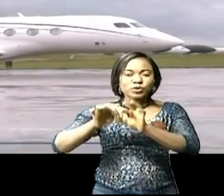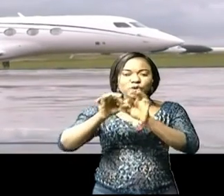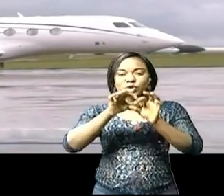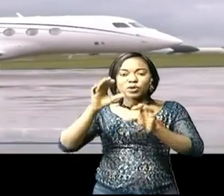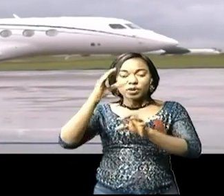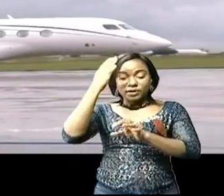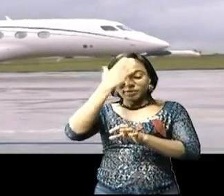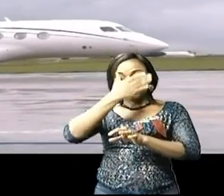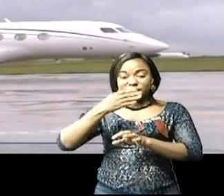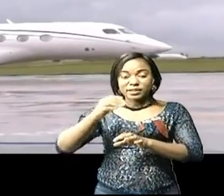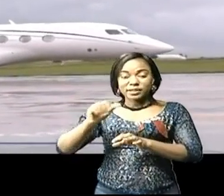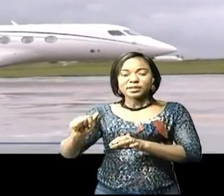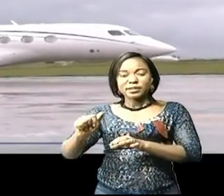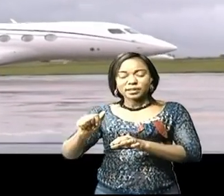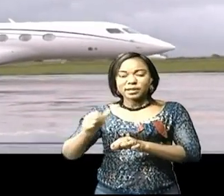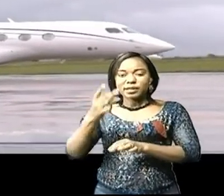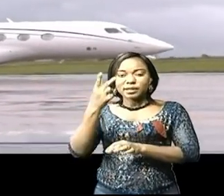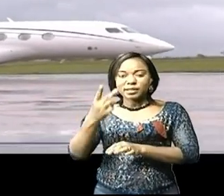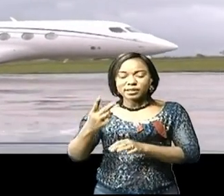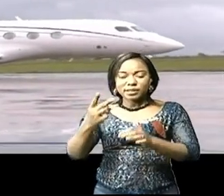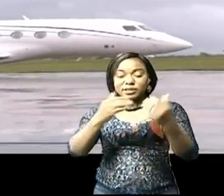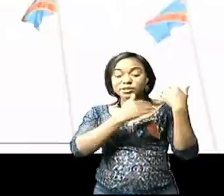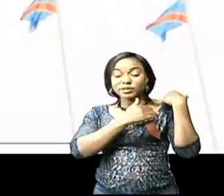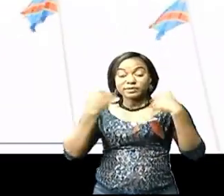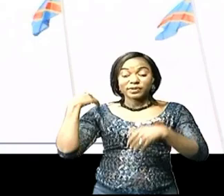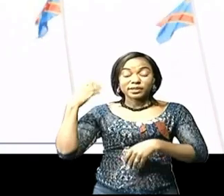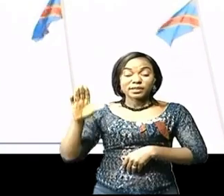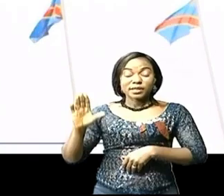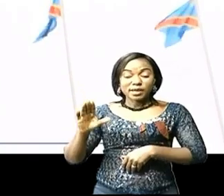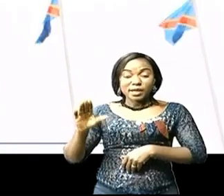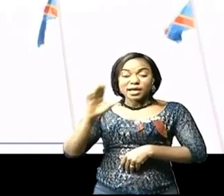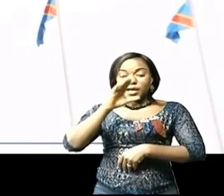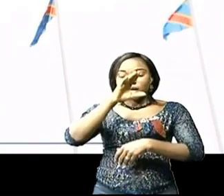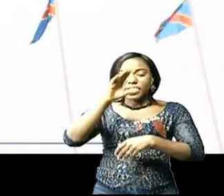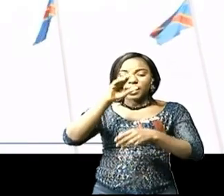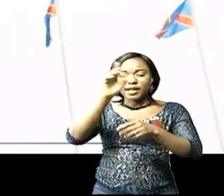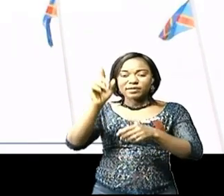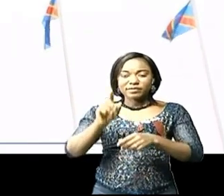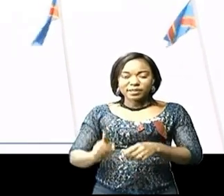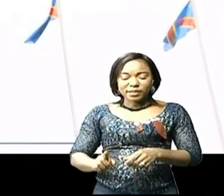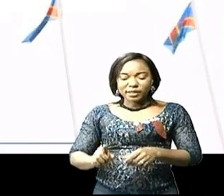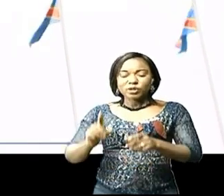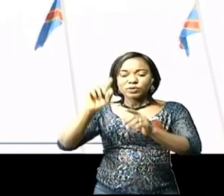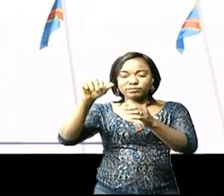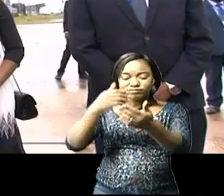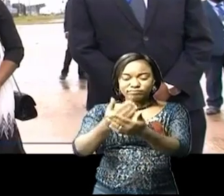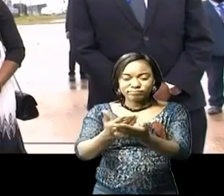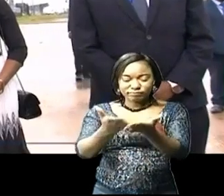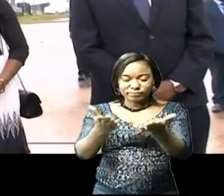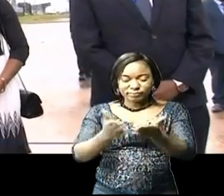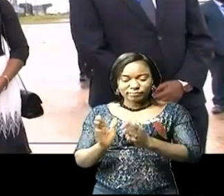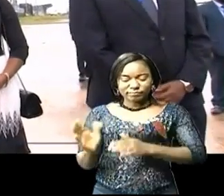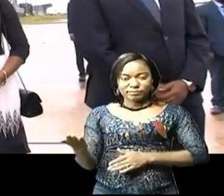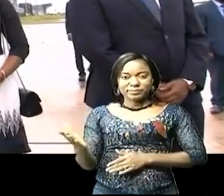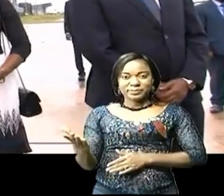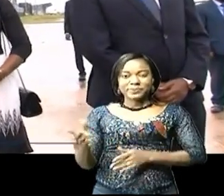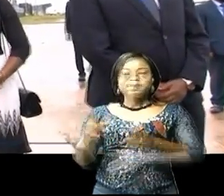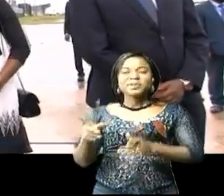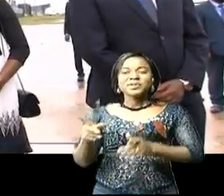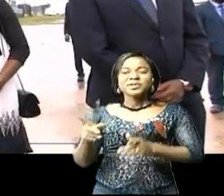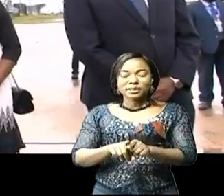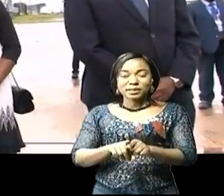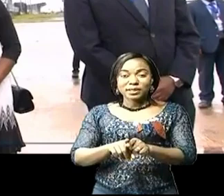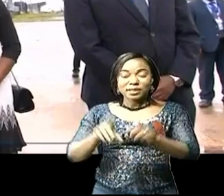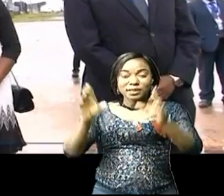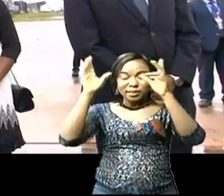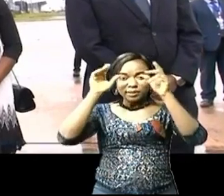-Chilombo. Deux chefs d'État africains sont arrivés à Kinshasa ce jeudi 25 novembre 2021 en début de matinée. Il s'agit du Rwanda-Port